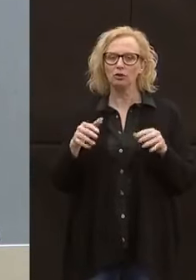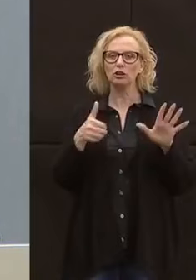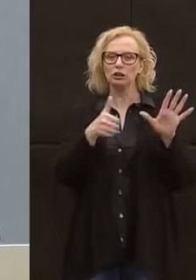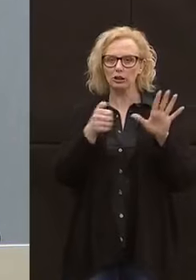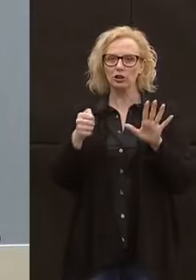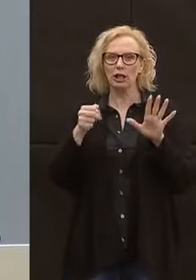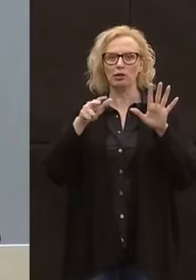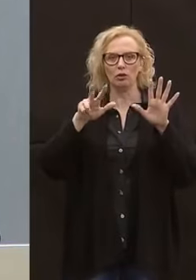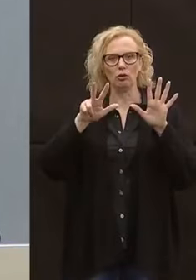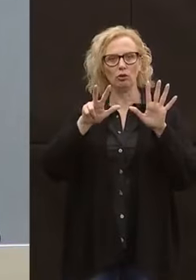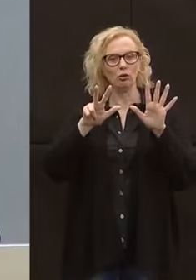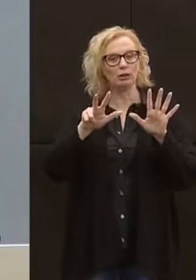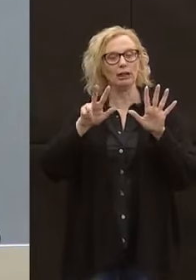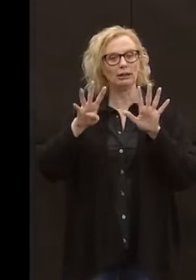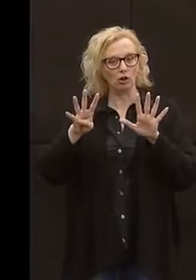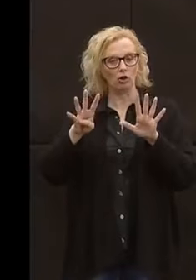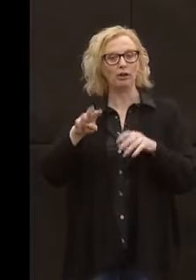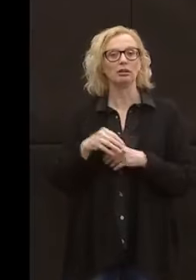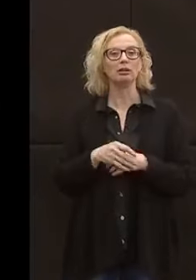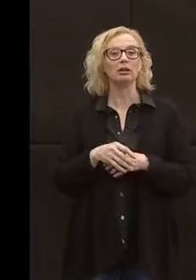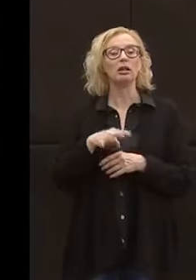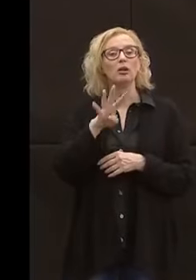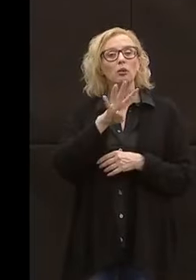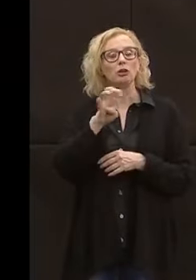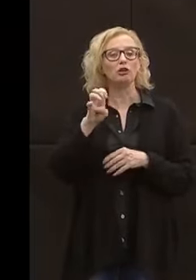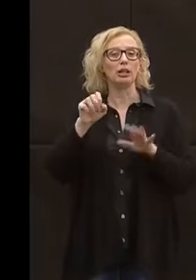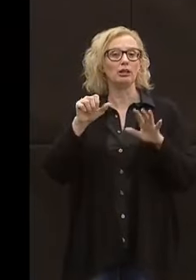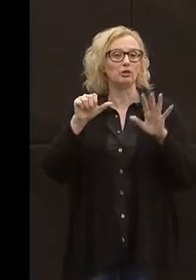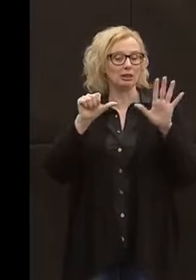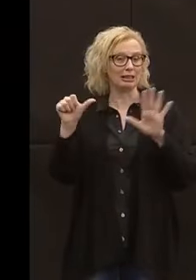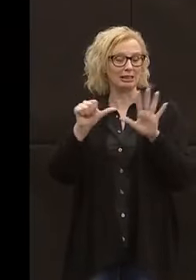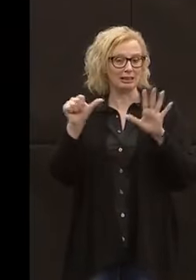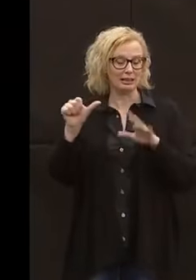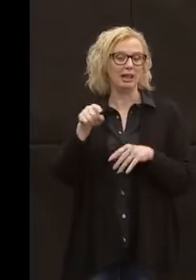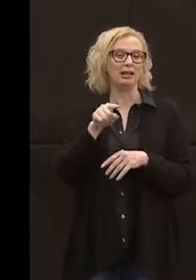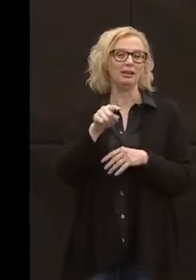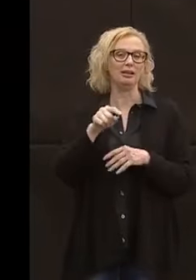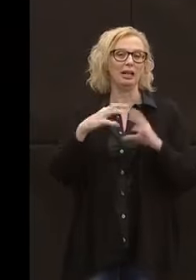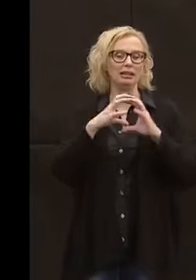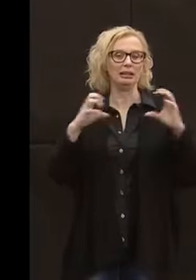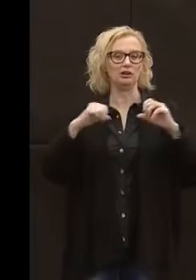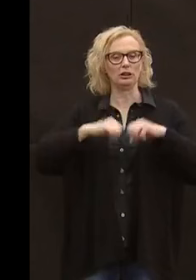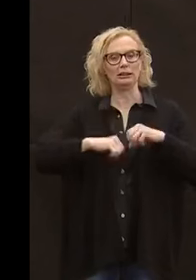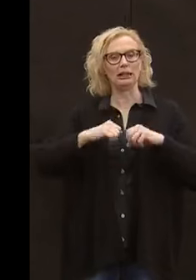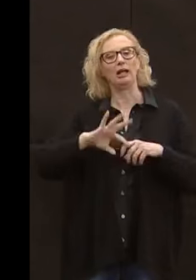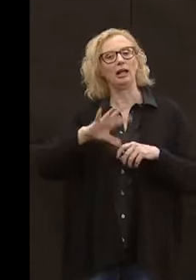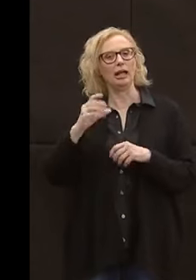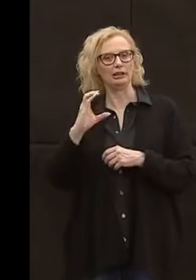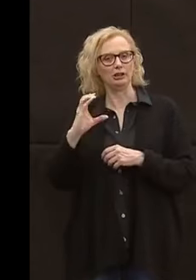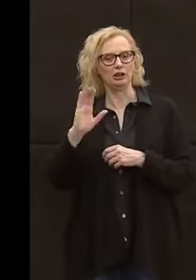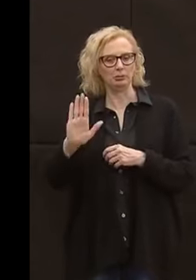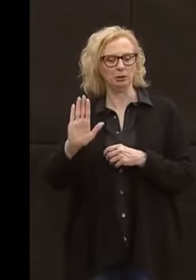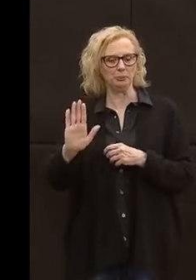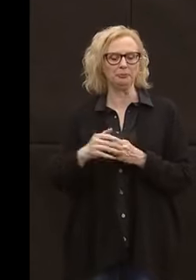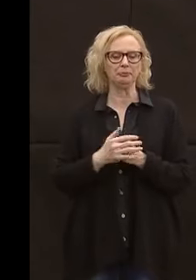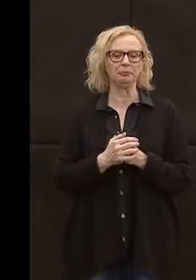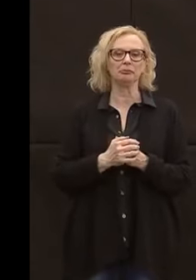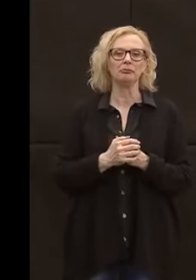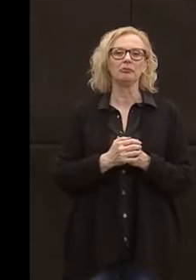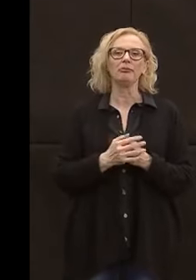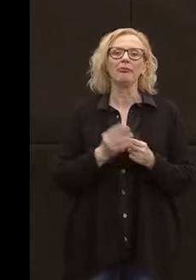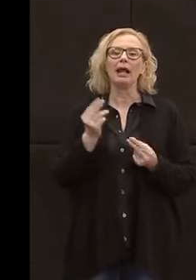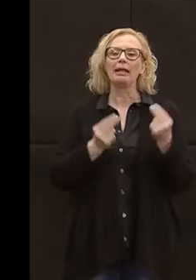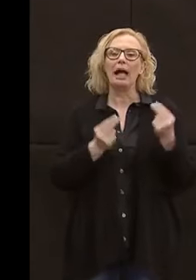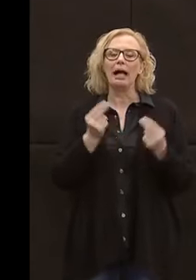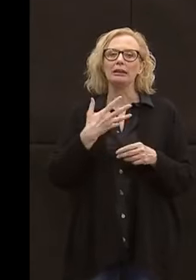689, 466 dall'azienda sanitaria e 223 dal cibio. I dati